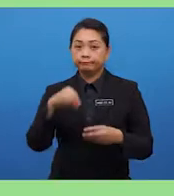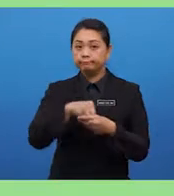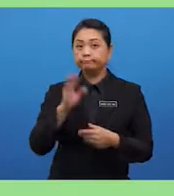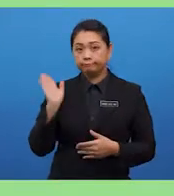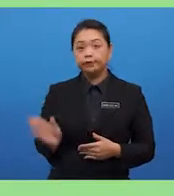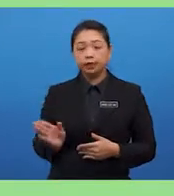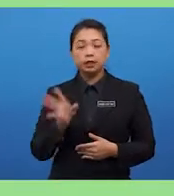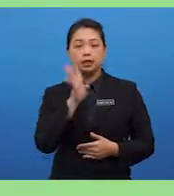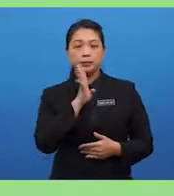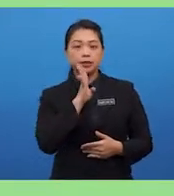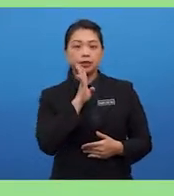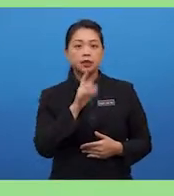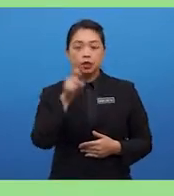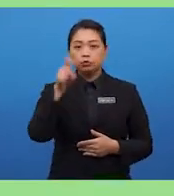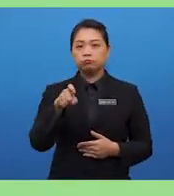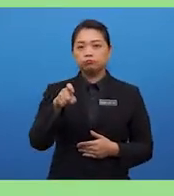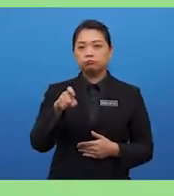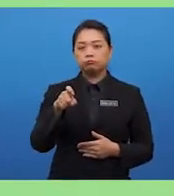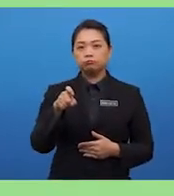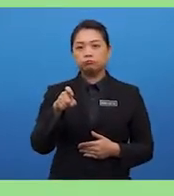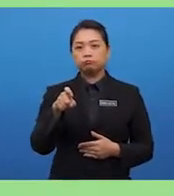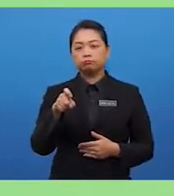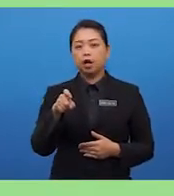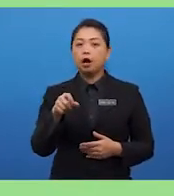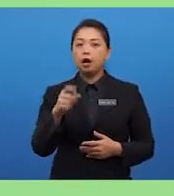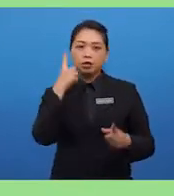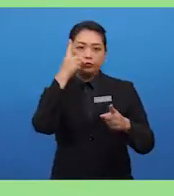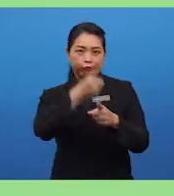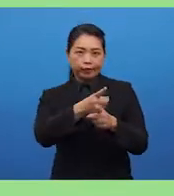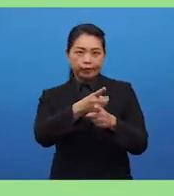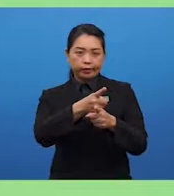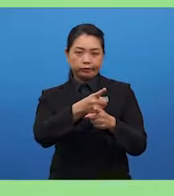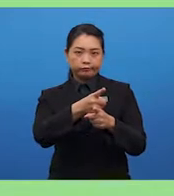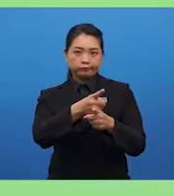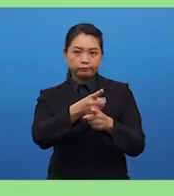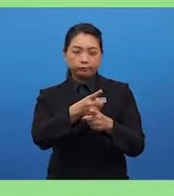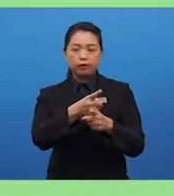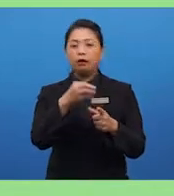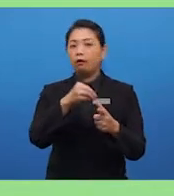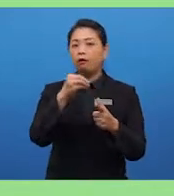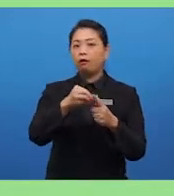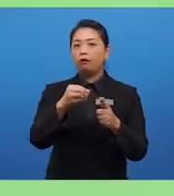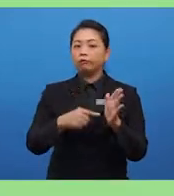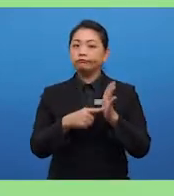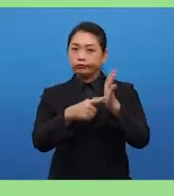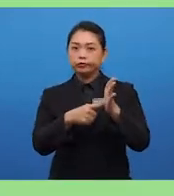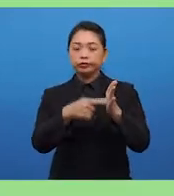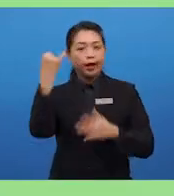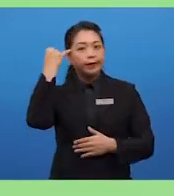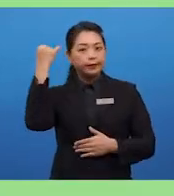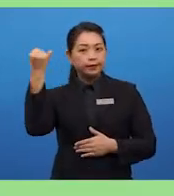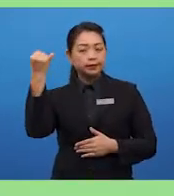test, you may either agree or oppose ideas from the other members